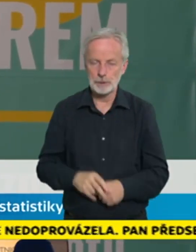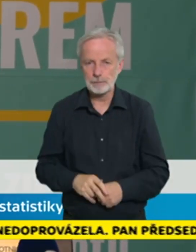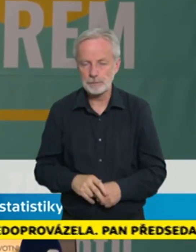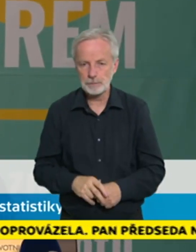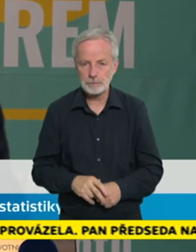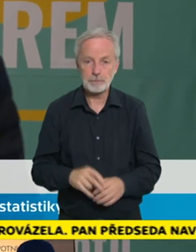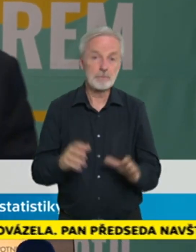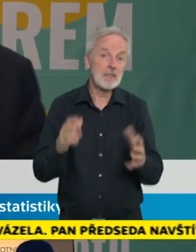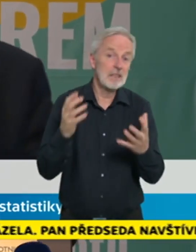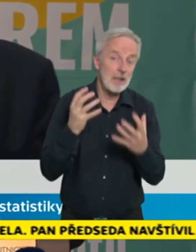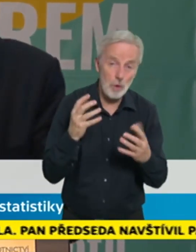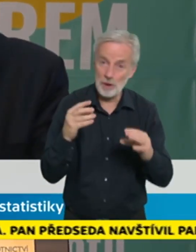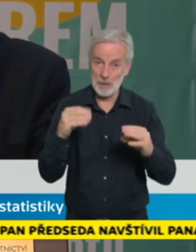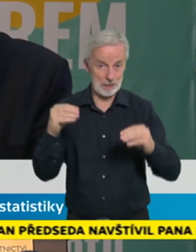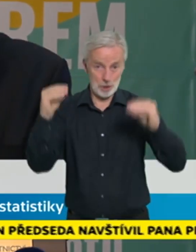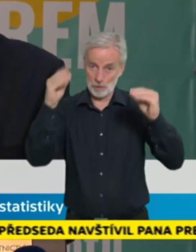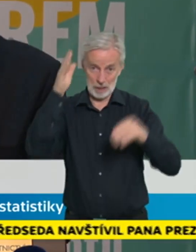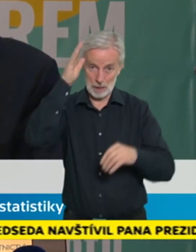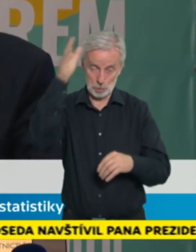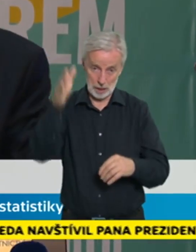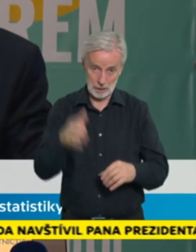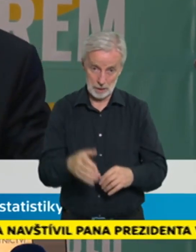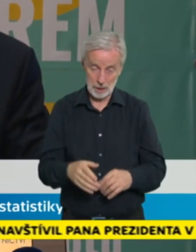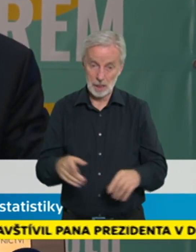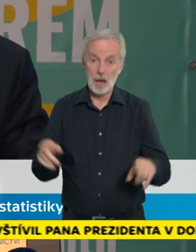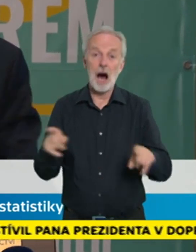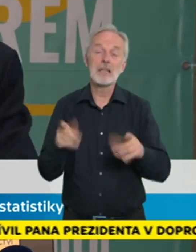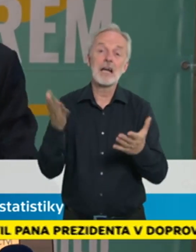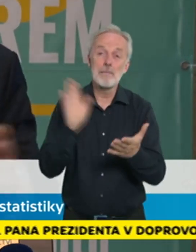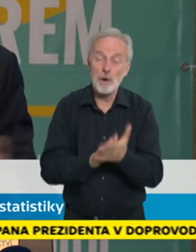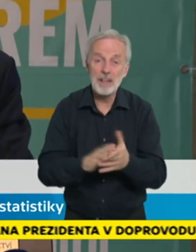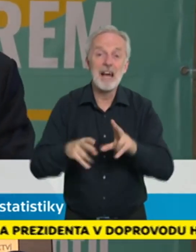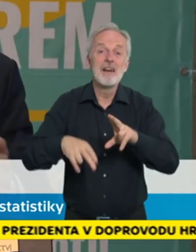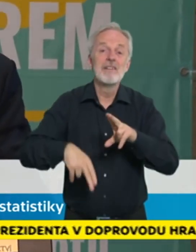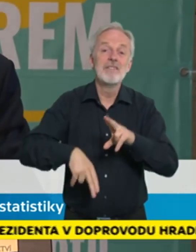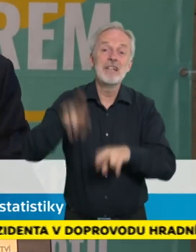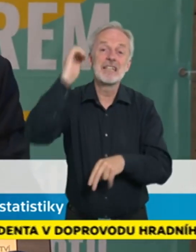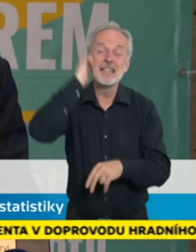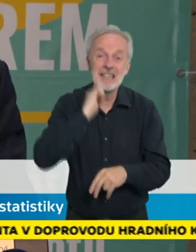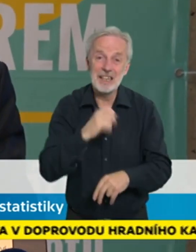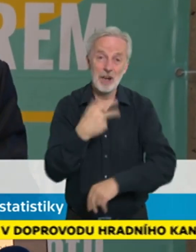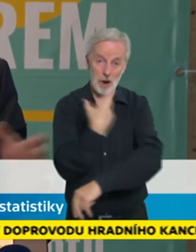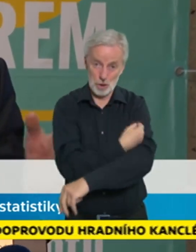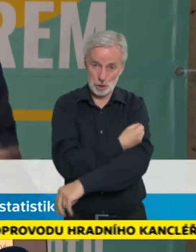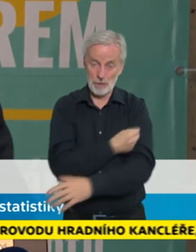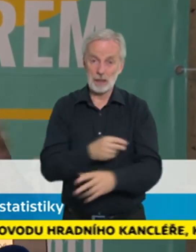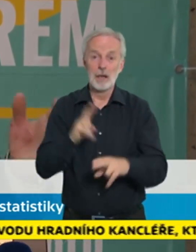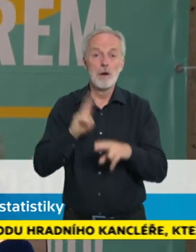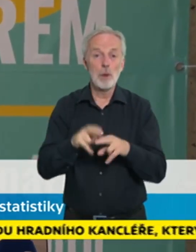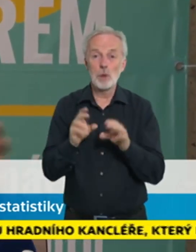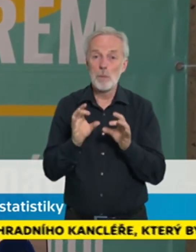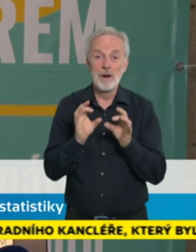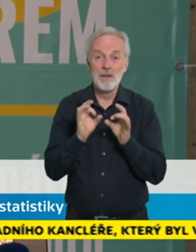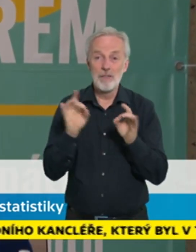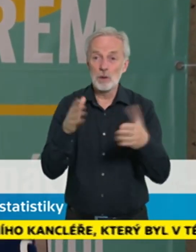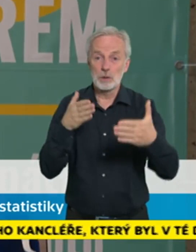moc neporoste a že také pokročíme ještě stále v tom očkování a budeme míň a míň ubírat tomu viru substrát, budeme víc a